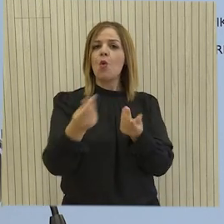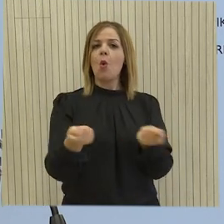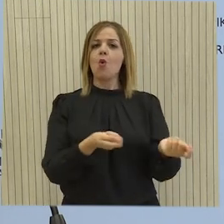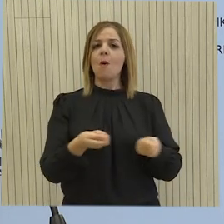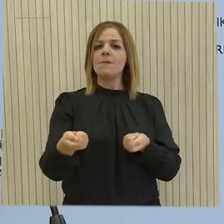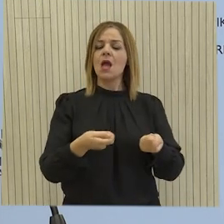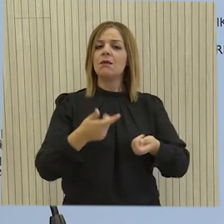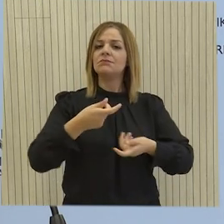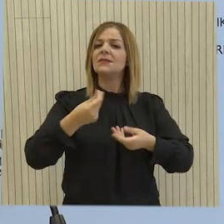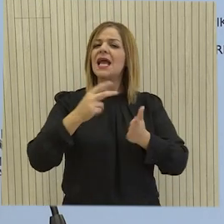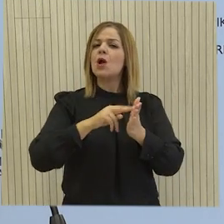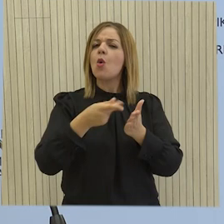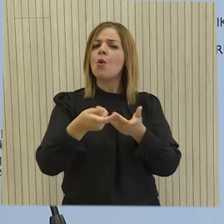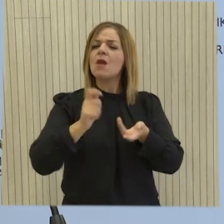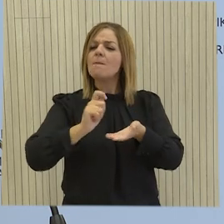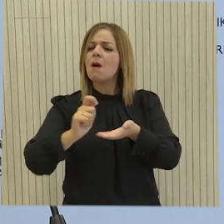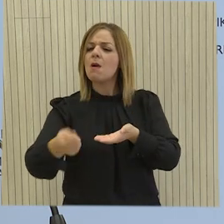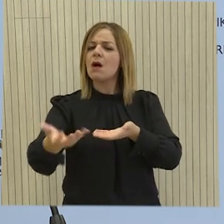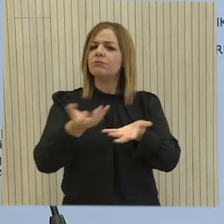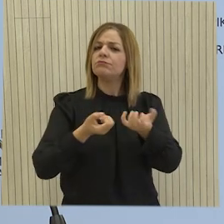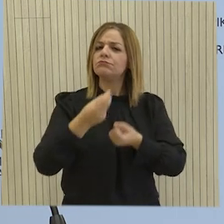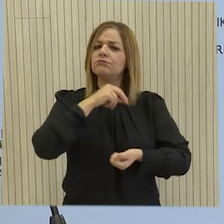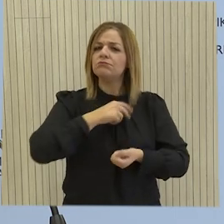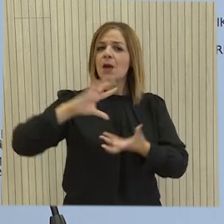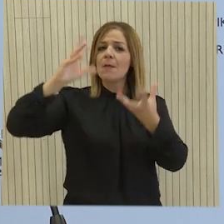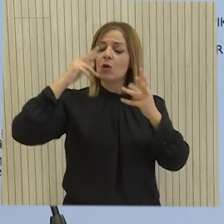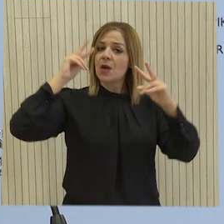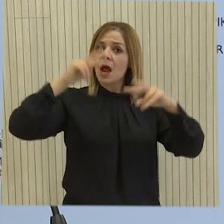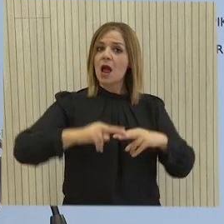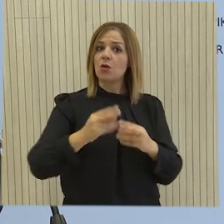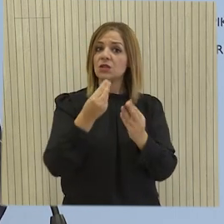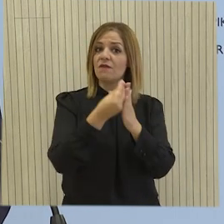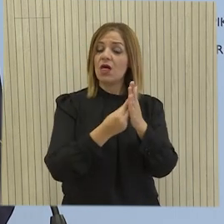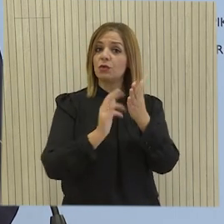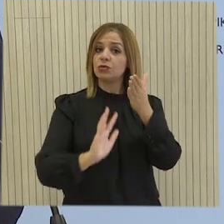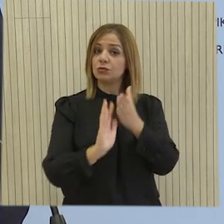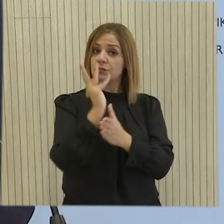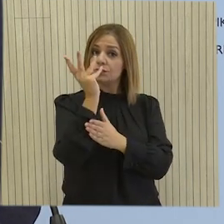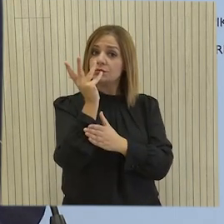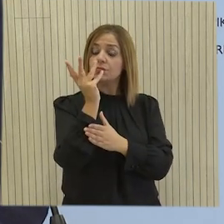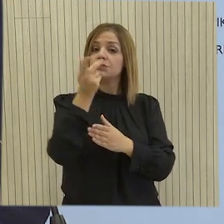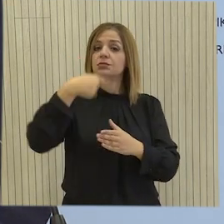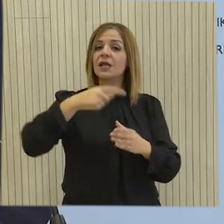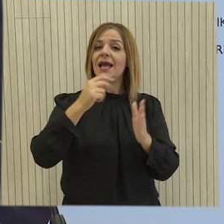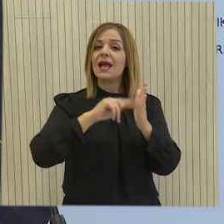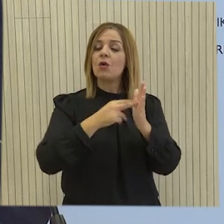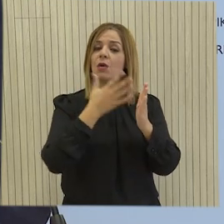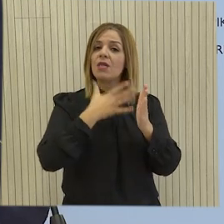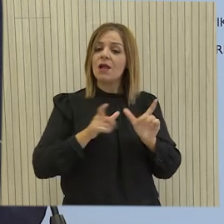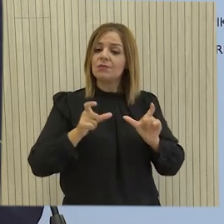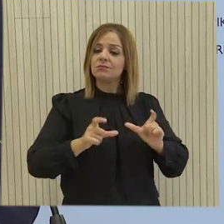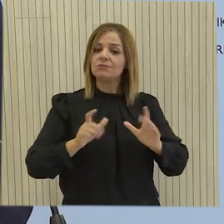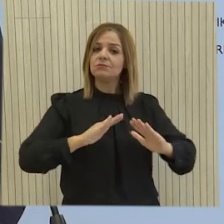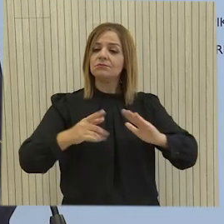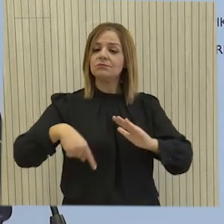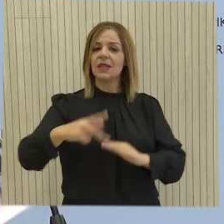Μια οικονομία η πορεία της οποίας να συνεχίζει να αναγνωρίζεται διεθνώς από τους οίκους αξιολόγησης αλλά και που να θωραγίζει πραγματικά